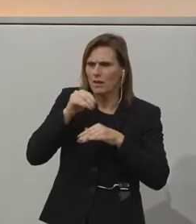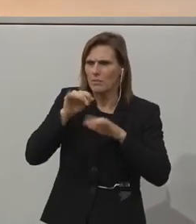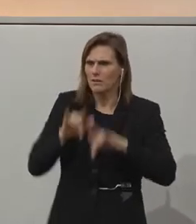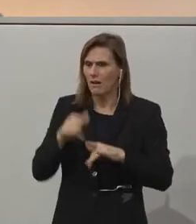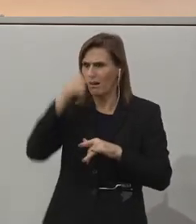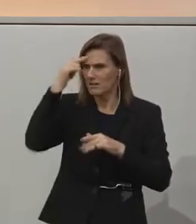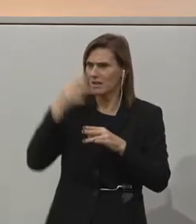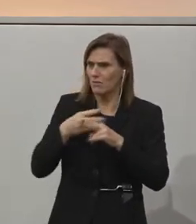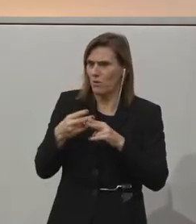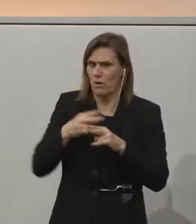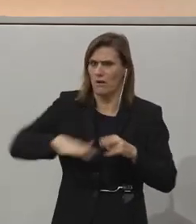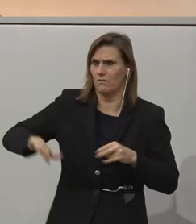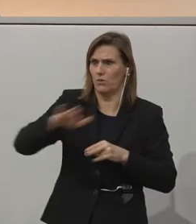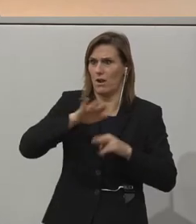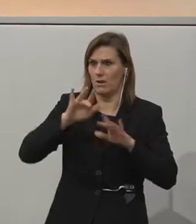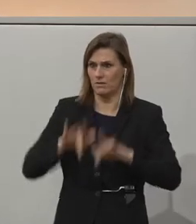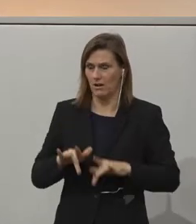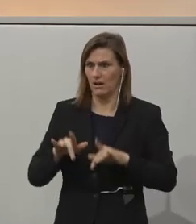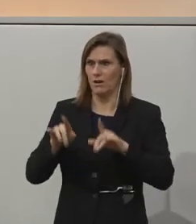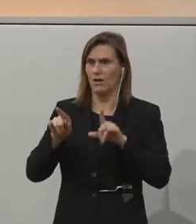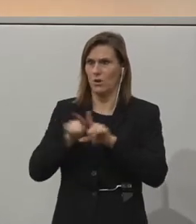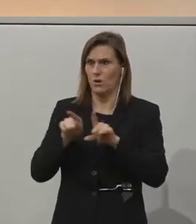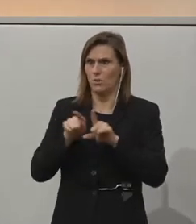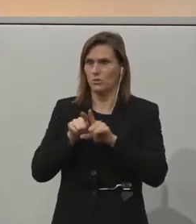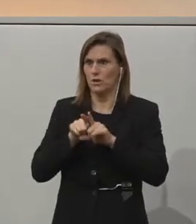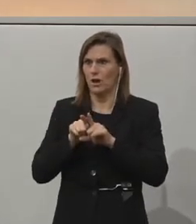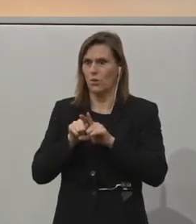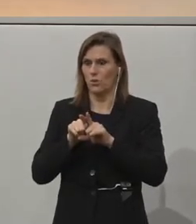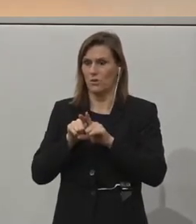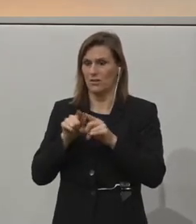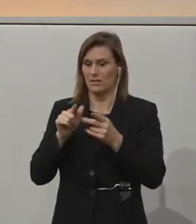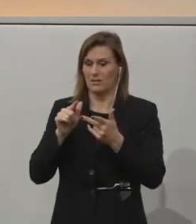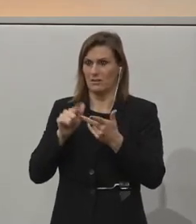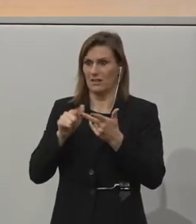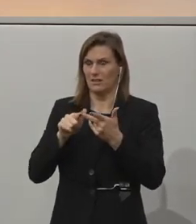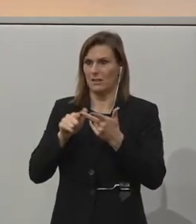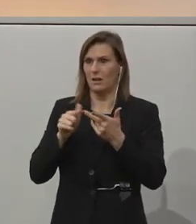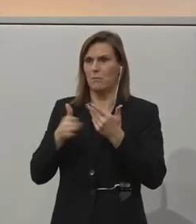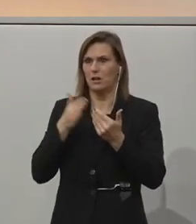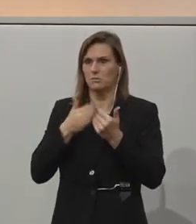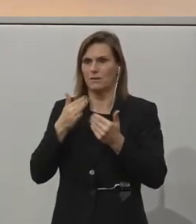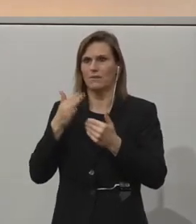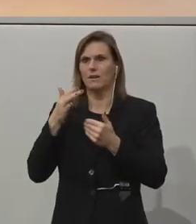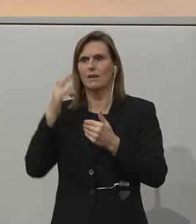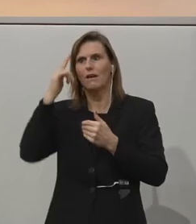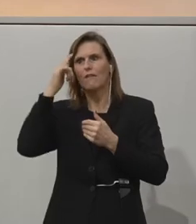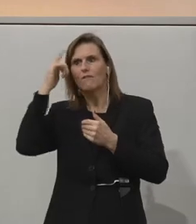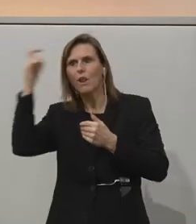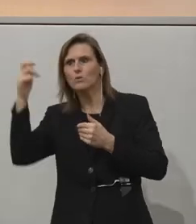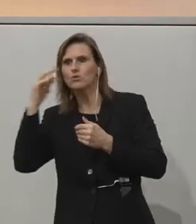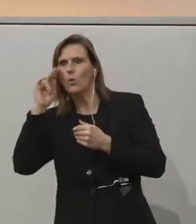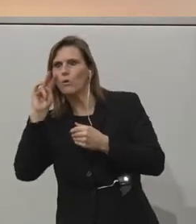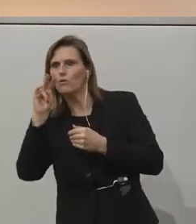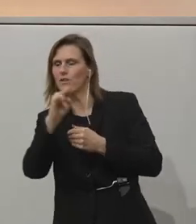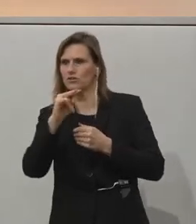philosophical attitude towards disability. The third thing I've come to believe is that when you're